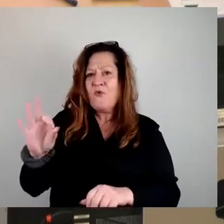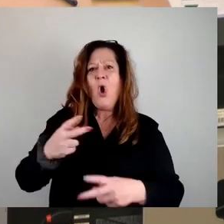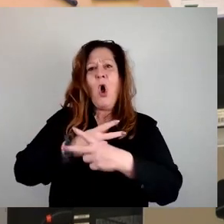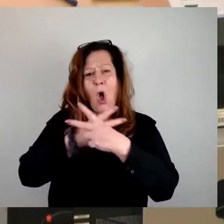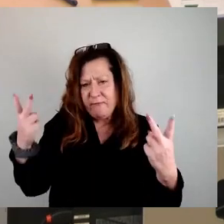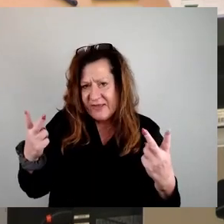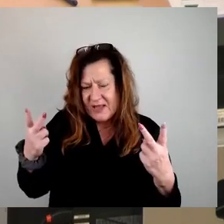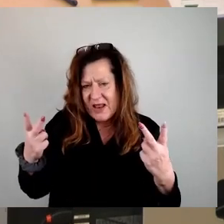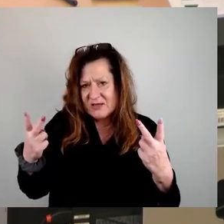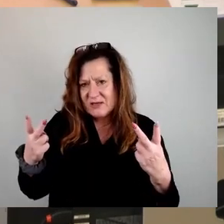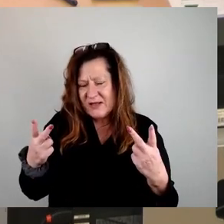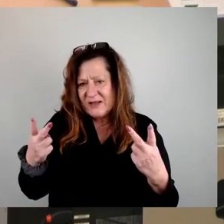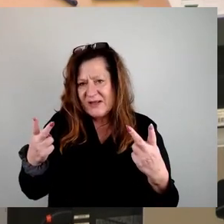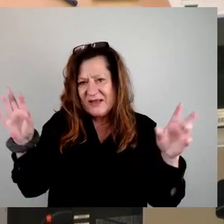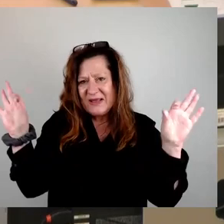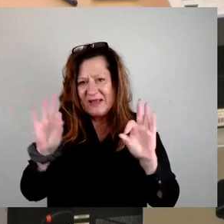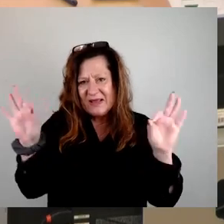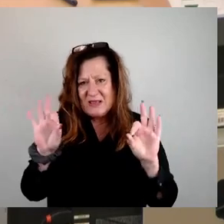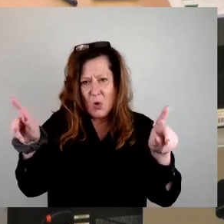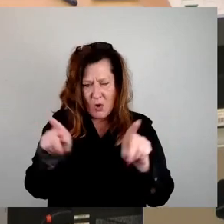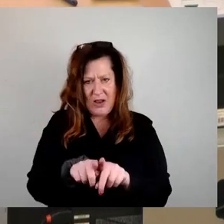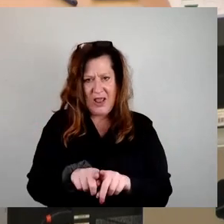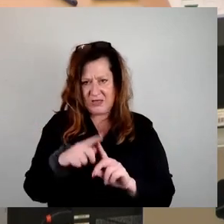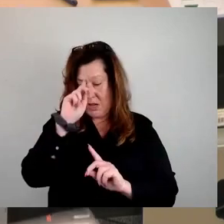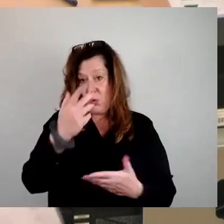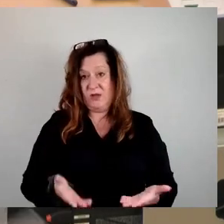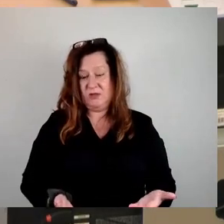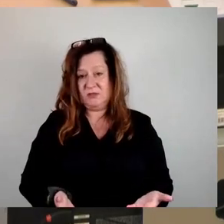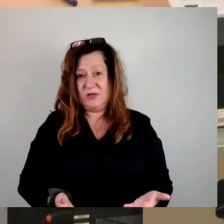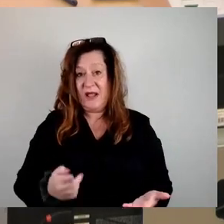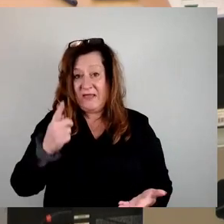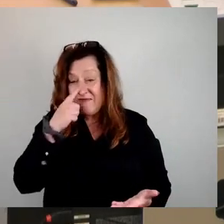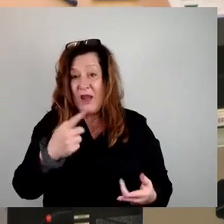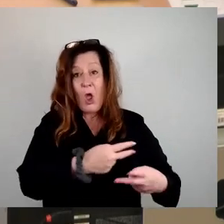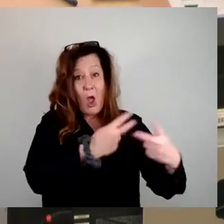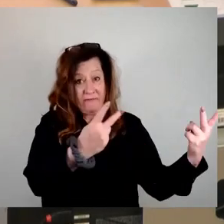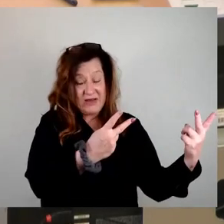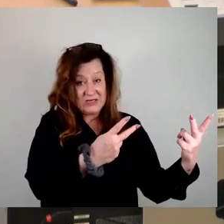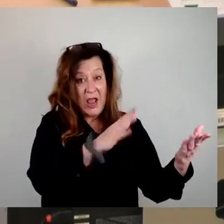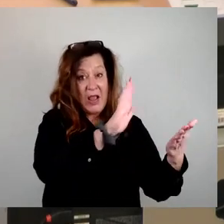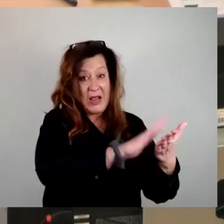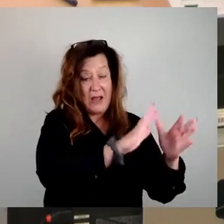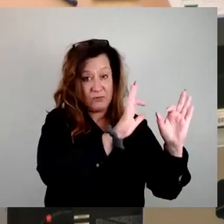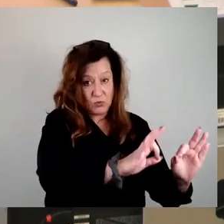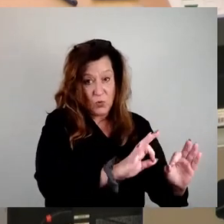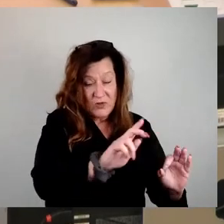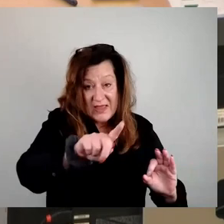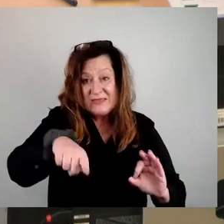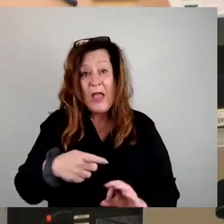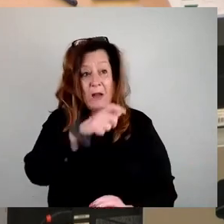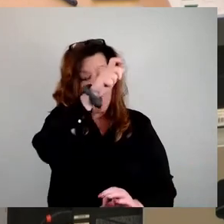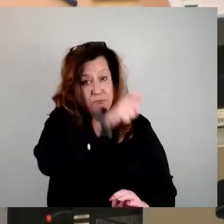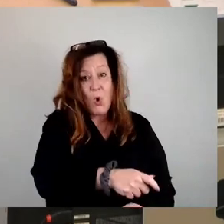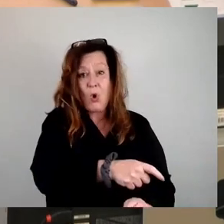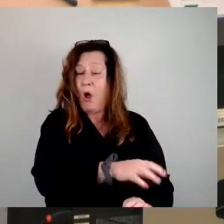gleiche Risiko beträgt. Logisch. Wenn etwas in der öffentlichen Hand gut klappt, dann profitieren davon die Bürger. Und da freuen wir uns drüber.